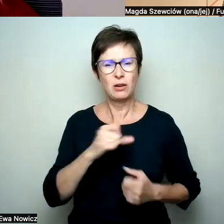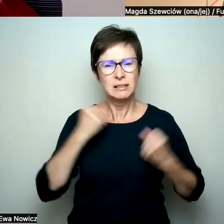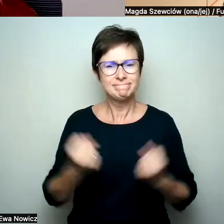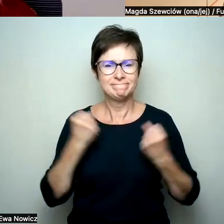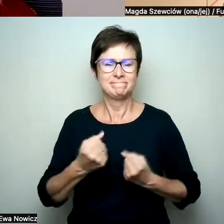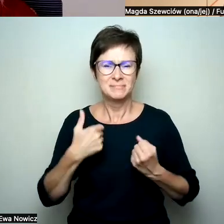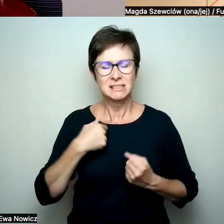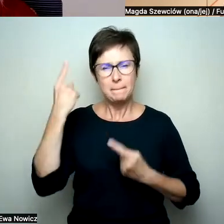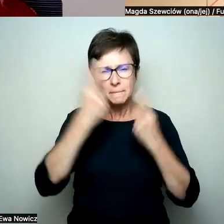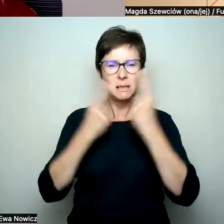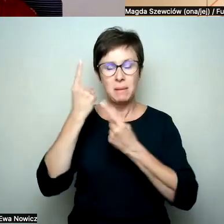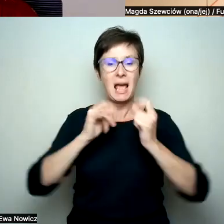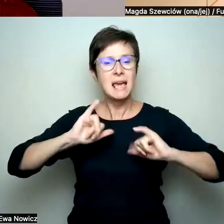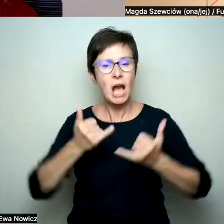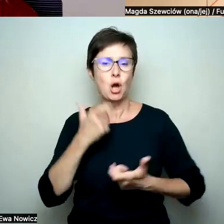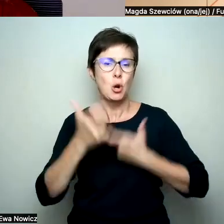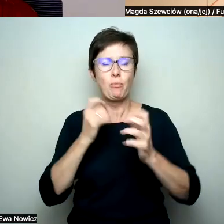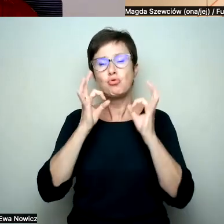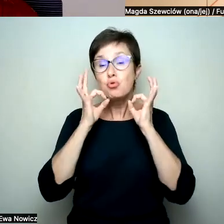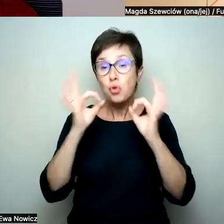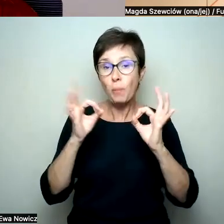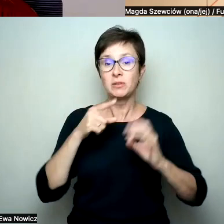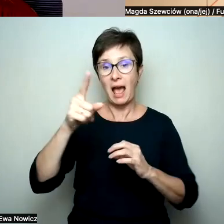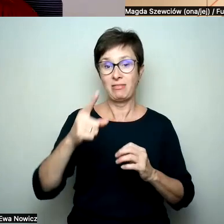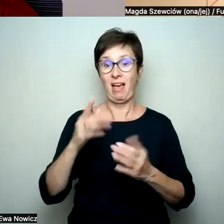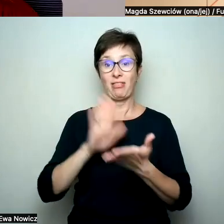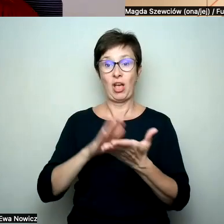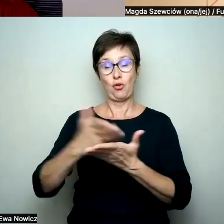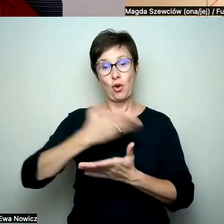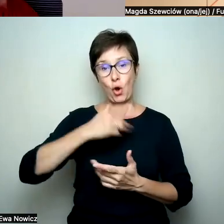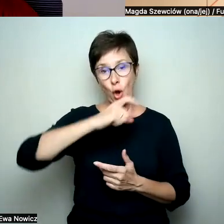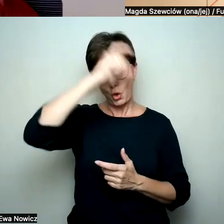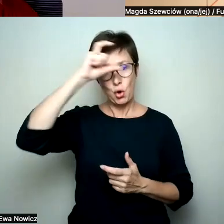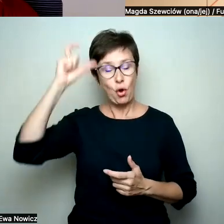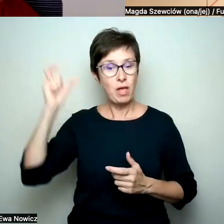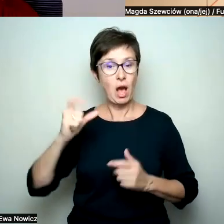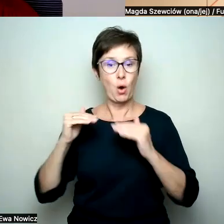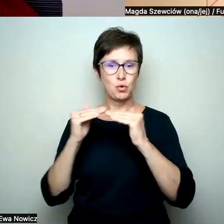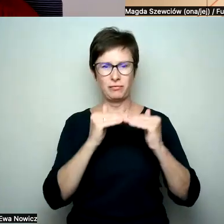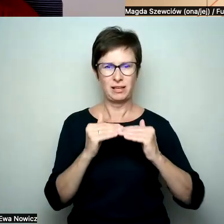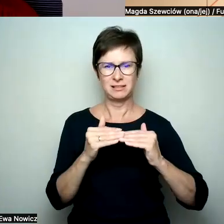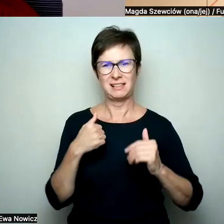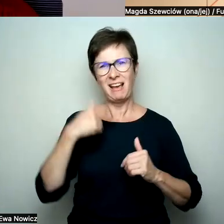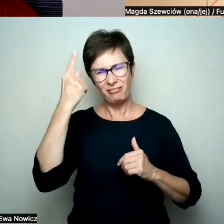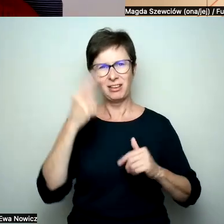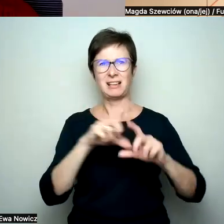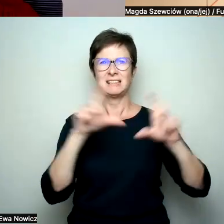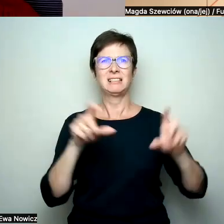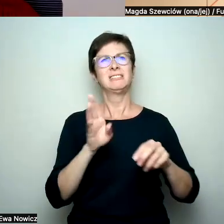myślę, jak to robić dobrze. No a ta korona równości to, wiem, że to brzmi jak fraza, stale nie przesadzę,